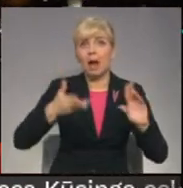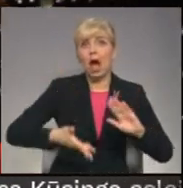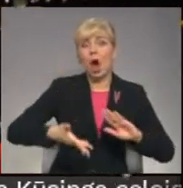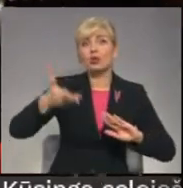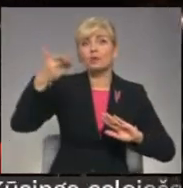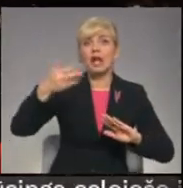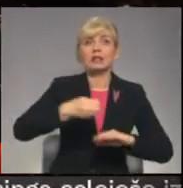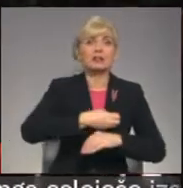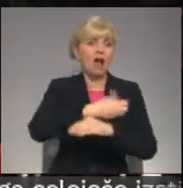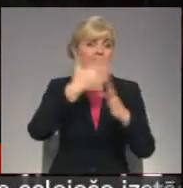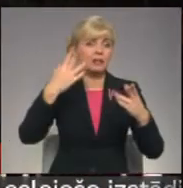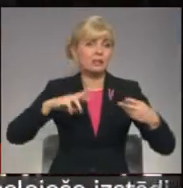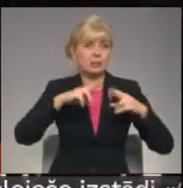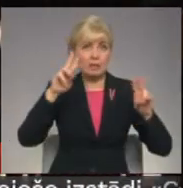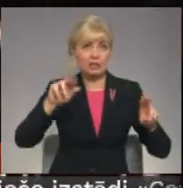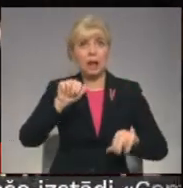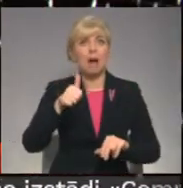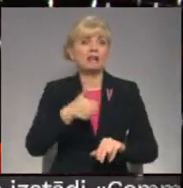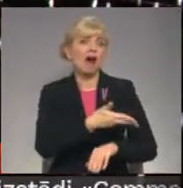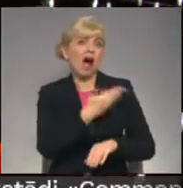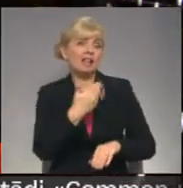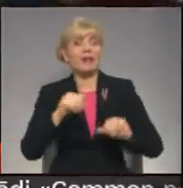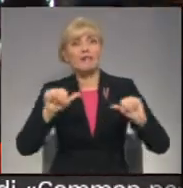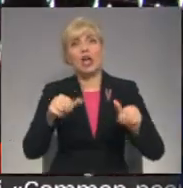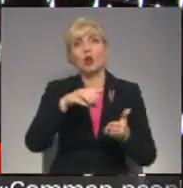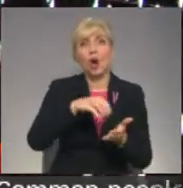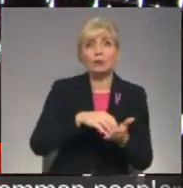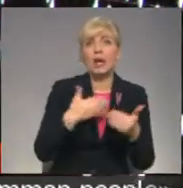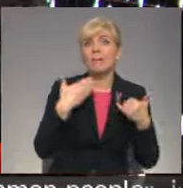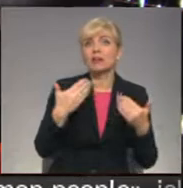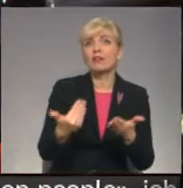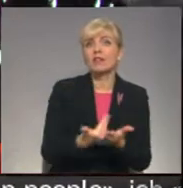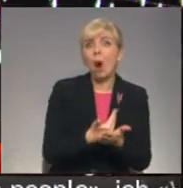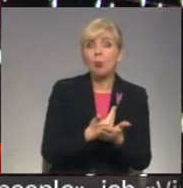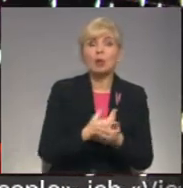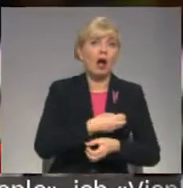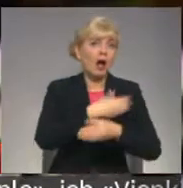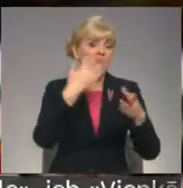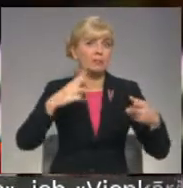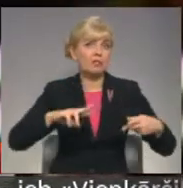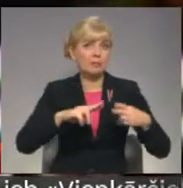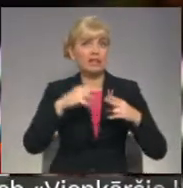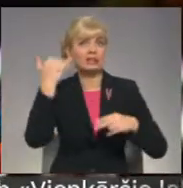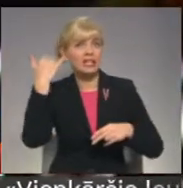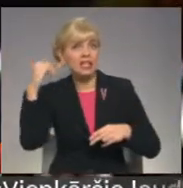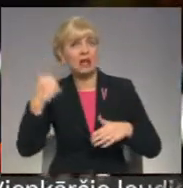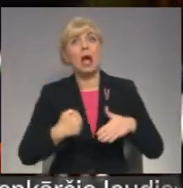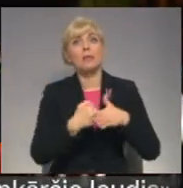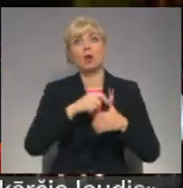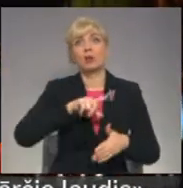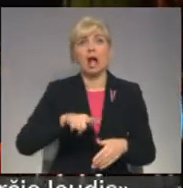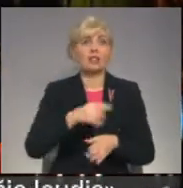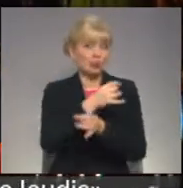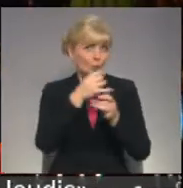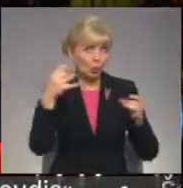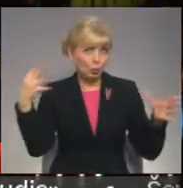objektus, kas piedāvātu jaunas gaismas pils idejas, balstoties gan uz Latvijas kultūras kanona, gan uz Latvijas valsts cimtgada saukli Es esmu